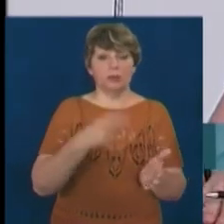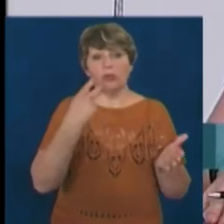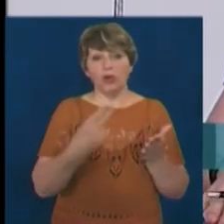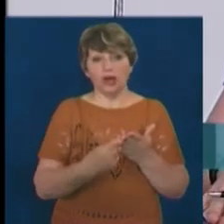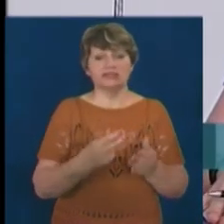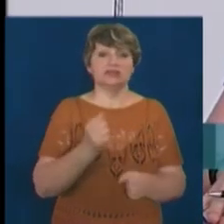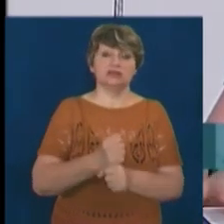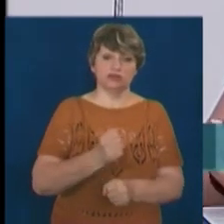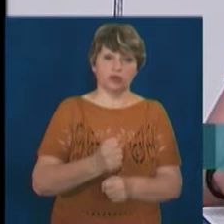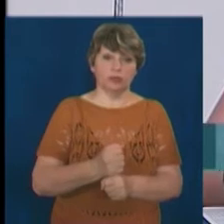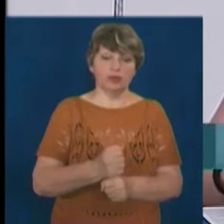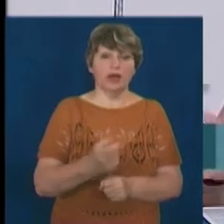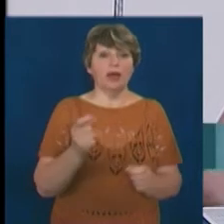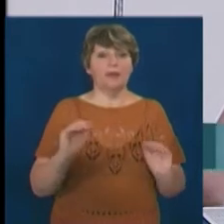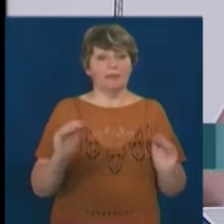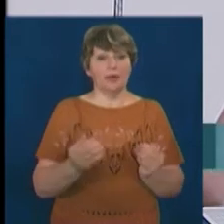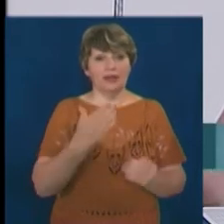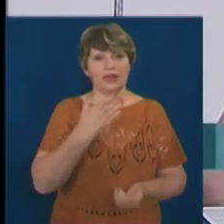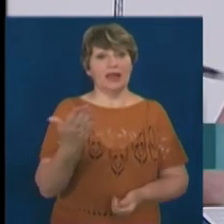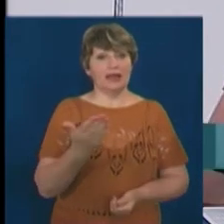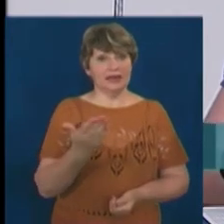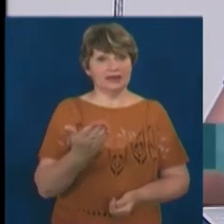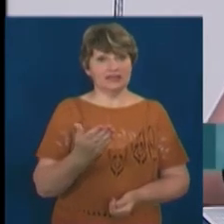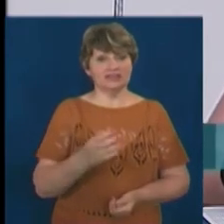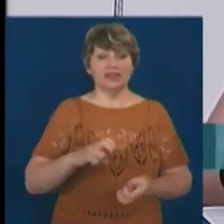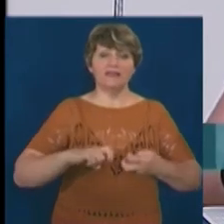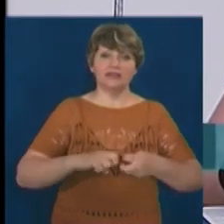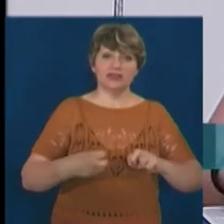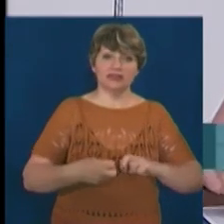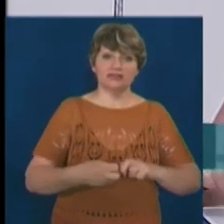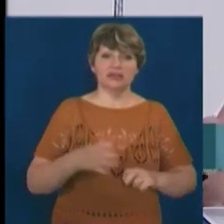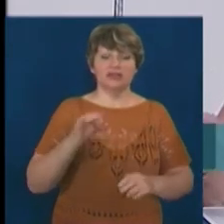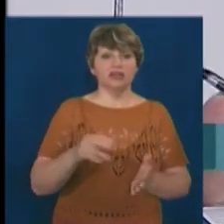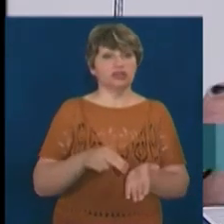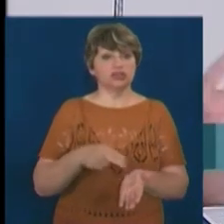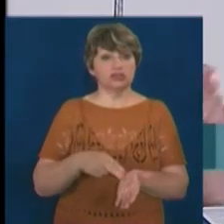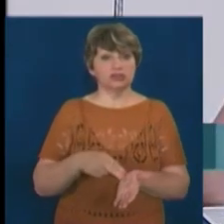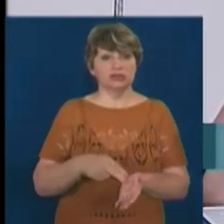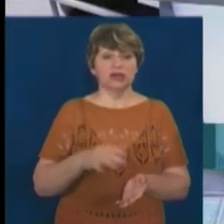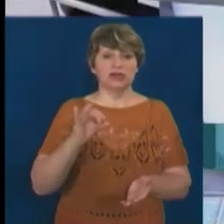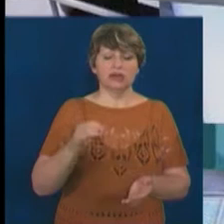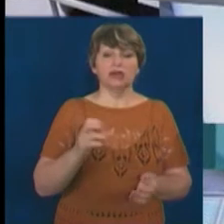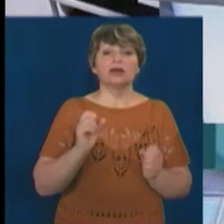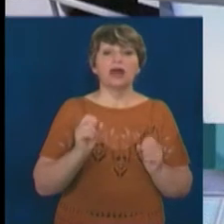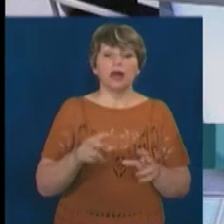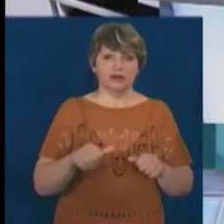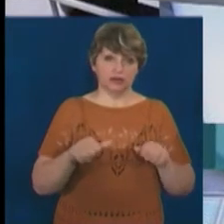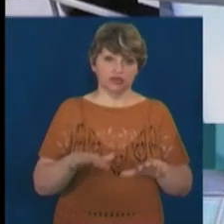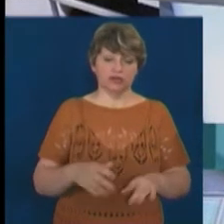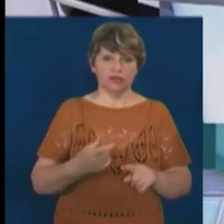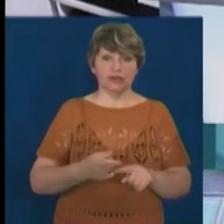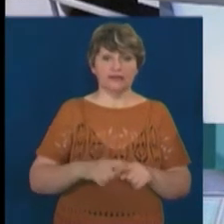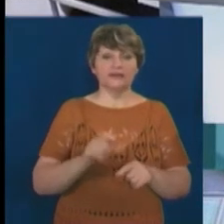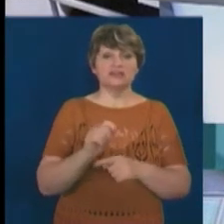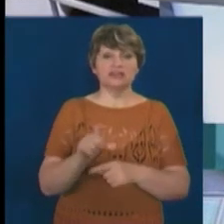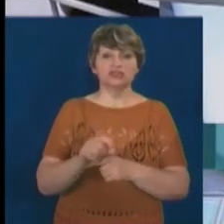невеличкі лекції, майстер-класи з Івано-Франківської і дизайнер з Черкас. Показали, як вирішується ця задача